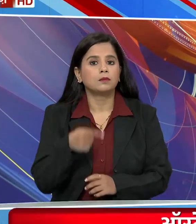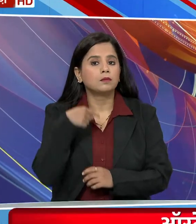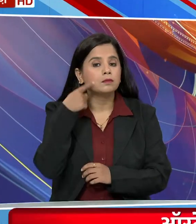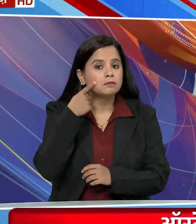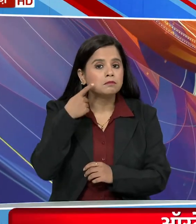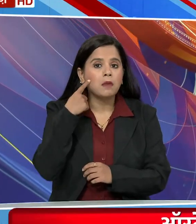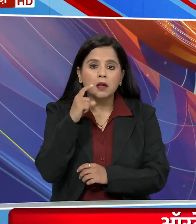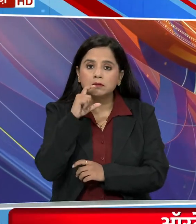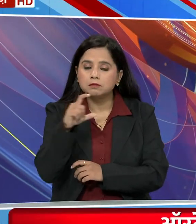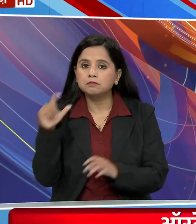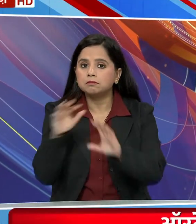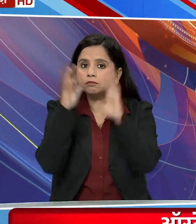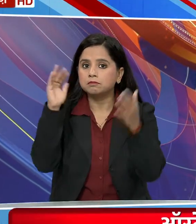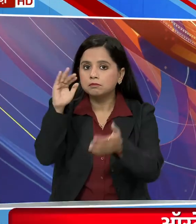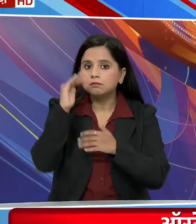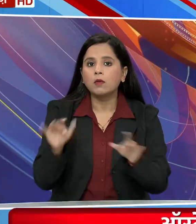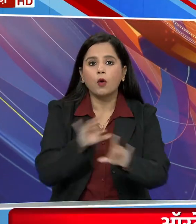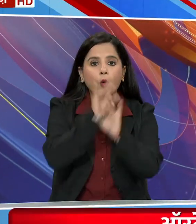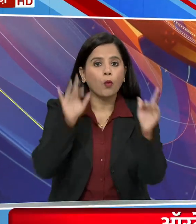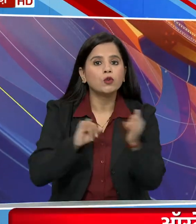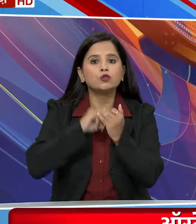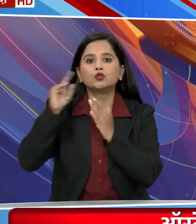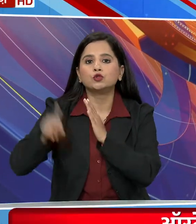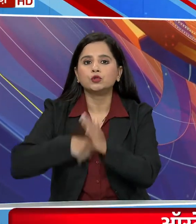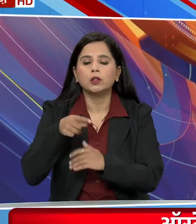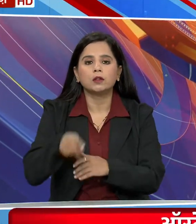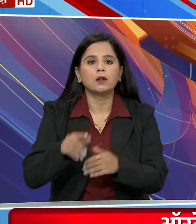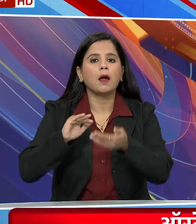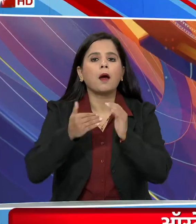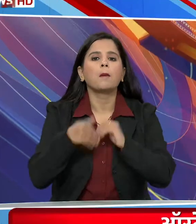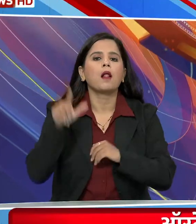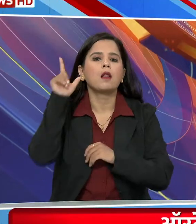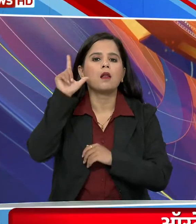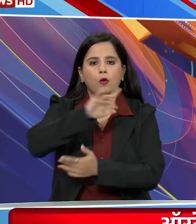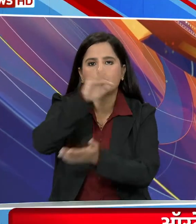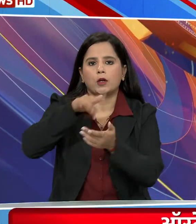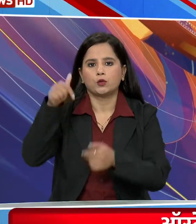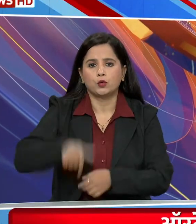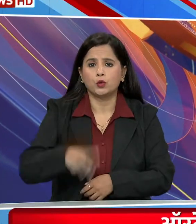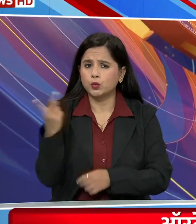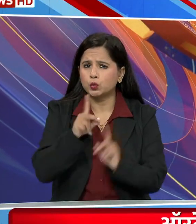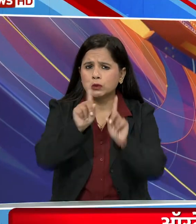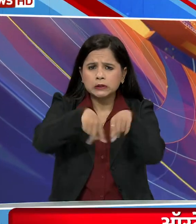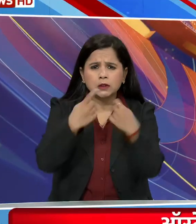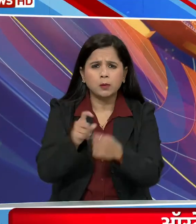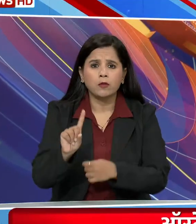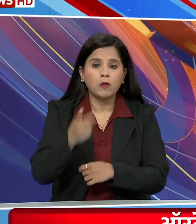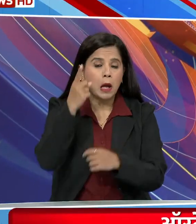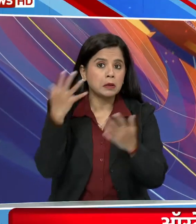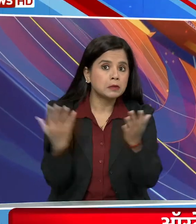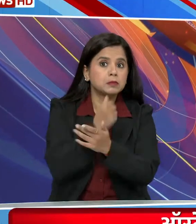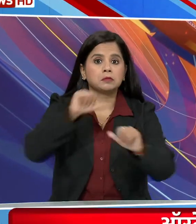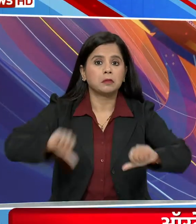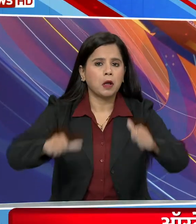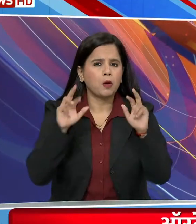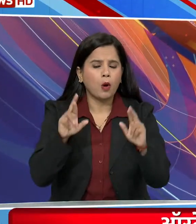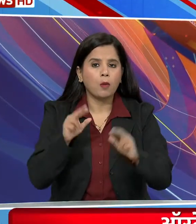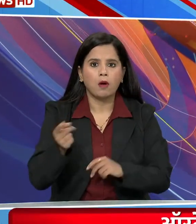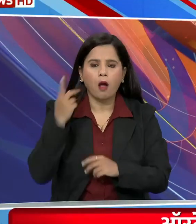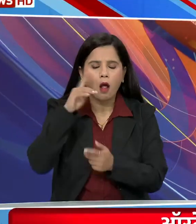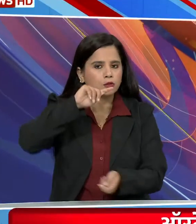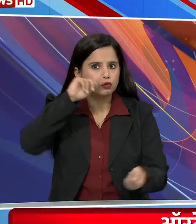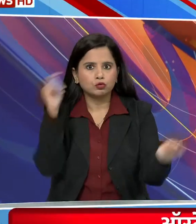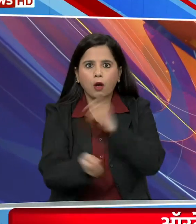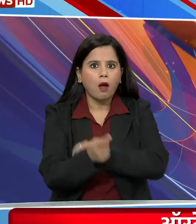आइसी सिविश्व कप में ऑस्ट्रेलिया और शुलंका के बीच लुकाबला लखनौ में आज दोनों टीनों की पहली जीद पर नजर कल भारी उलट